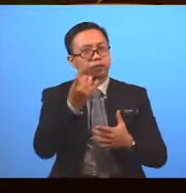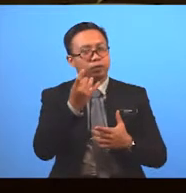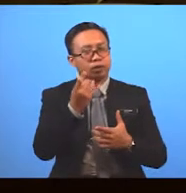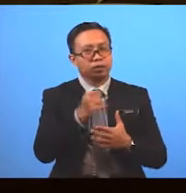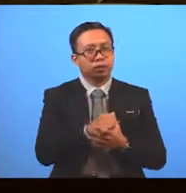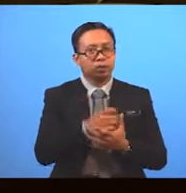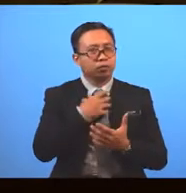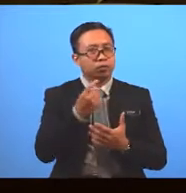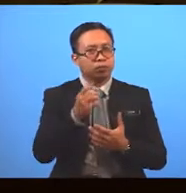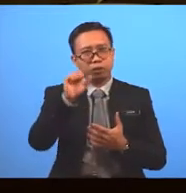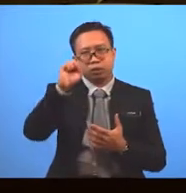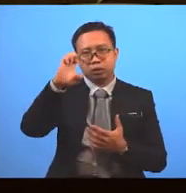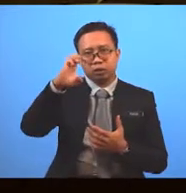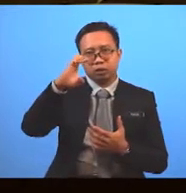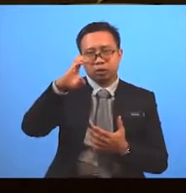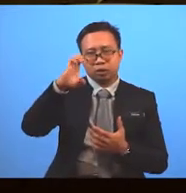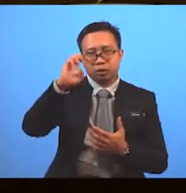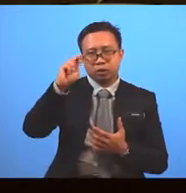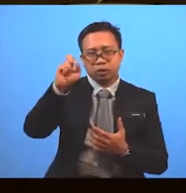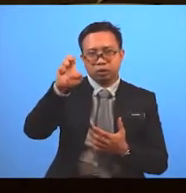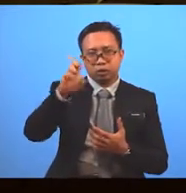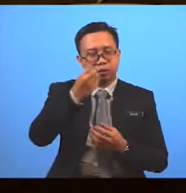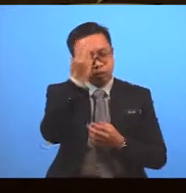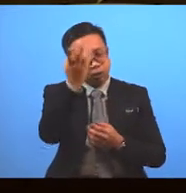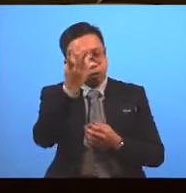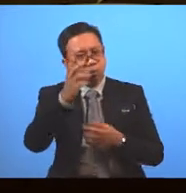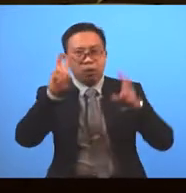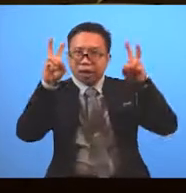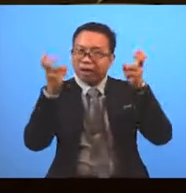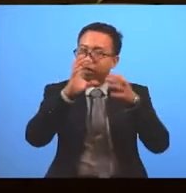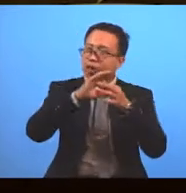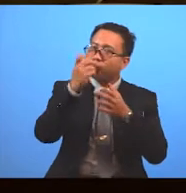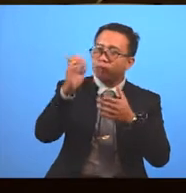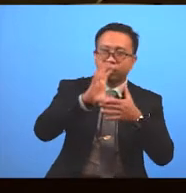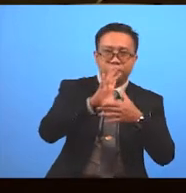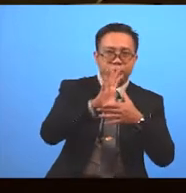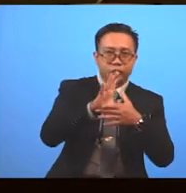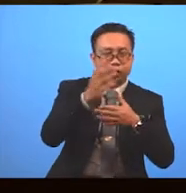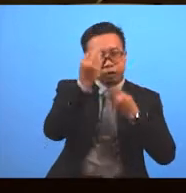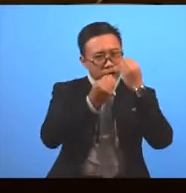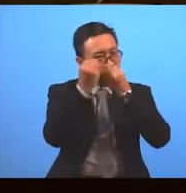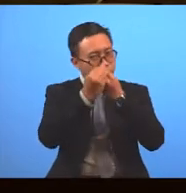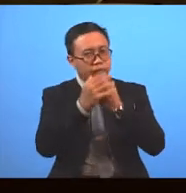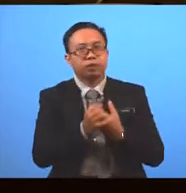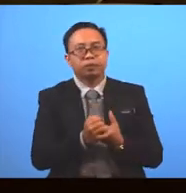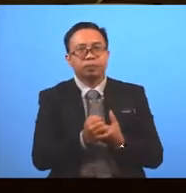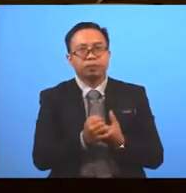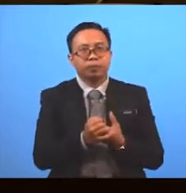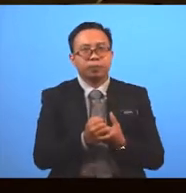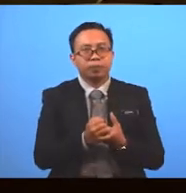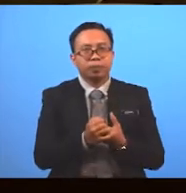scenes Remember to state The title of the movie The type of the movie